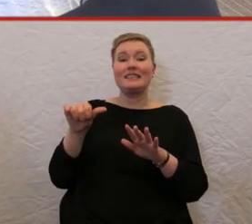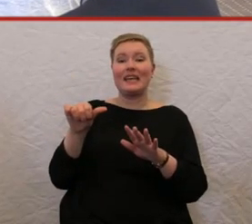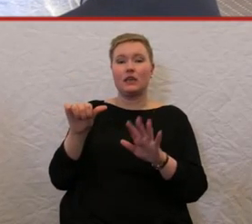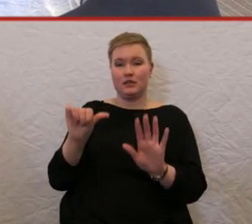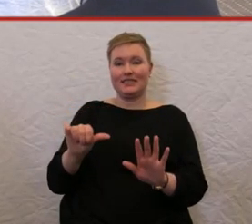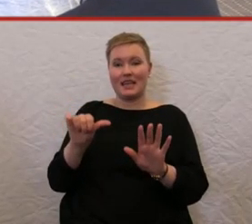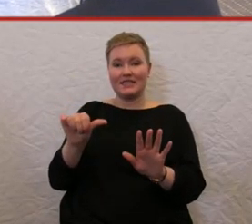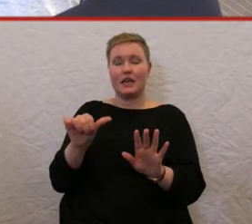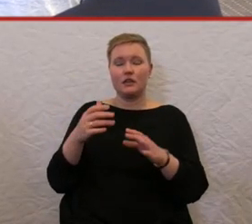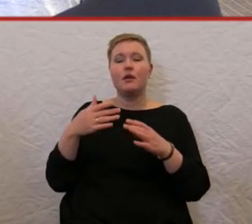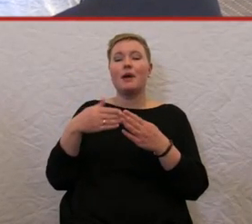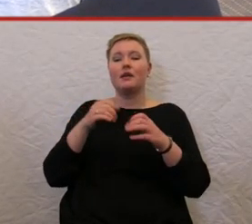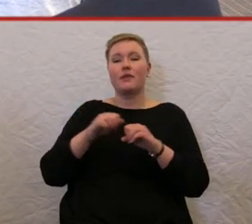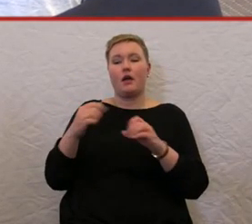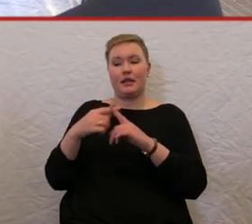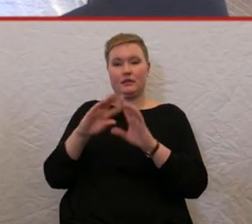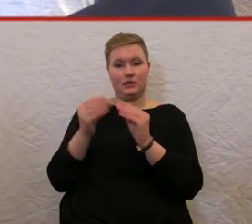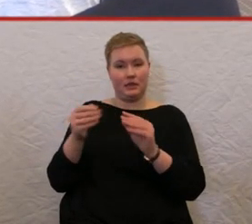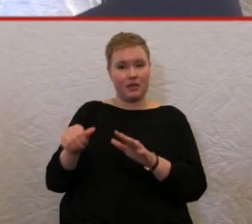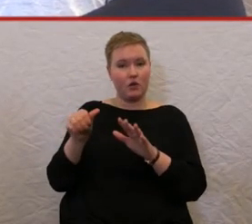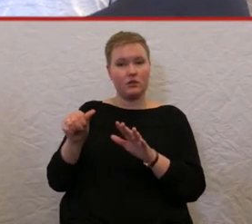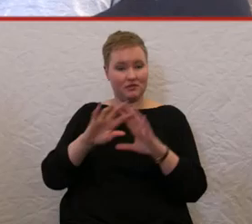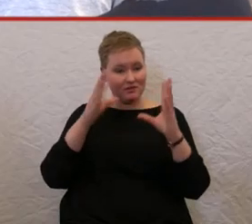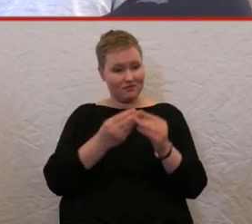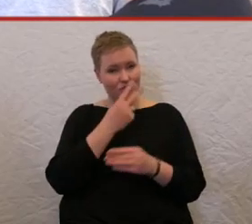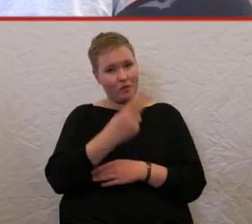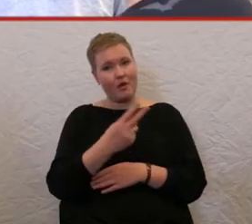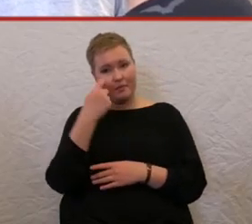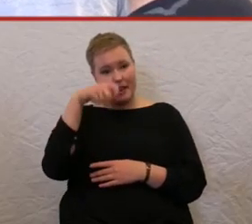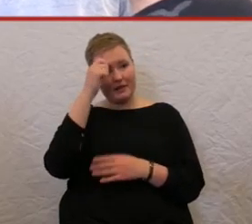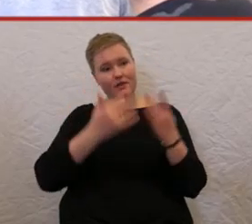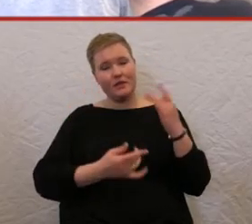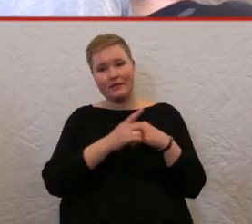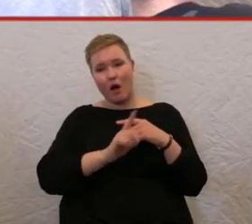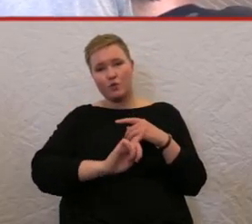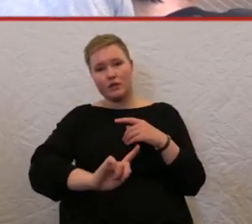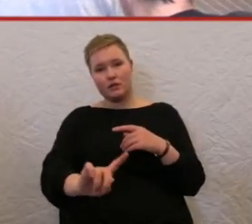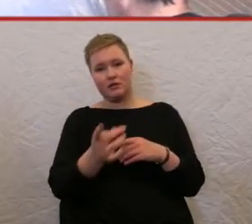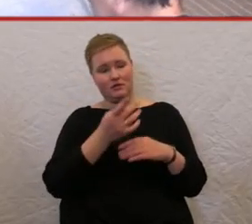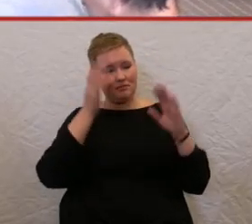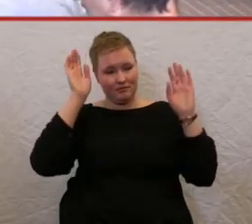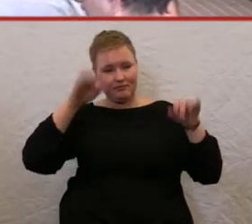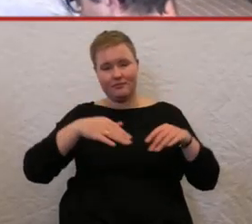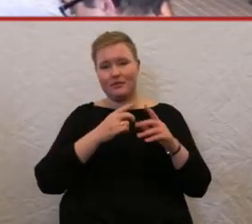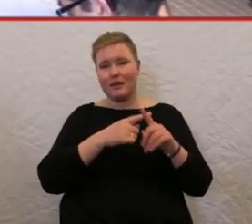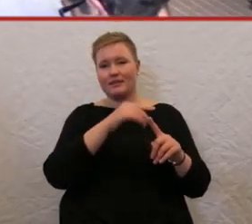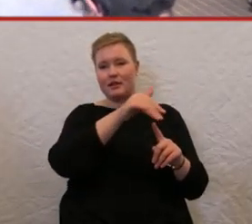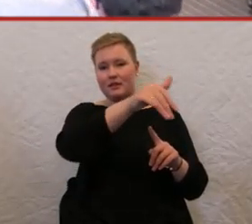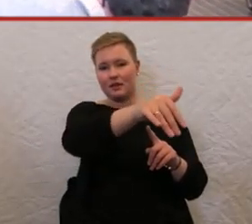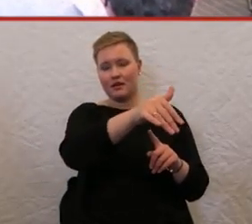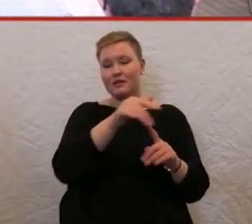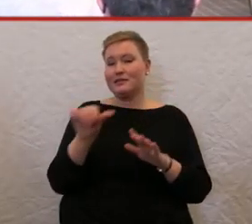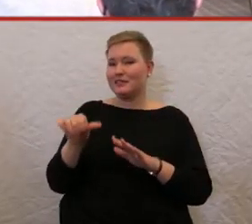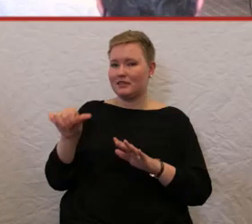insgesamt. Von den Tausenden, die wir insgesamt im Stadtgebiet haben. Das Thema, Herr Maubach hat es erwähnt,